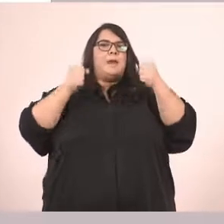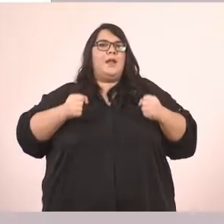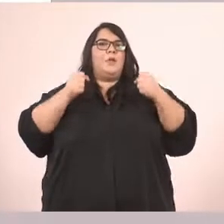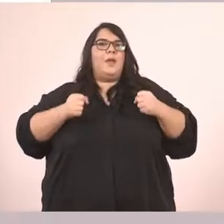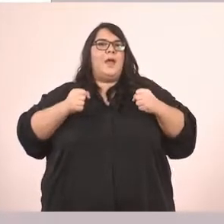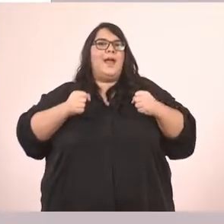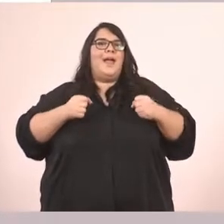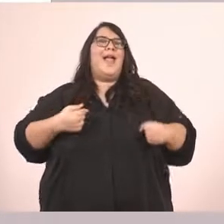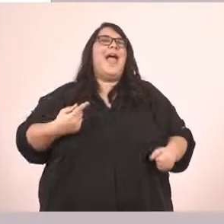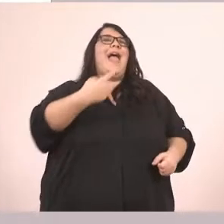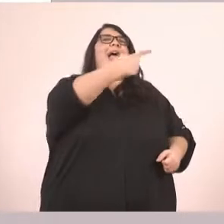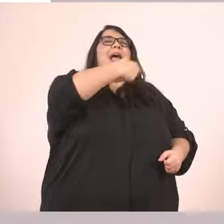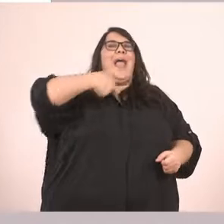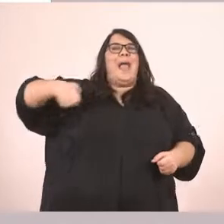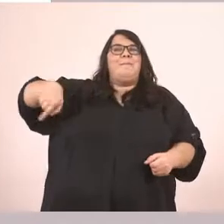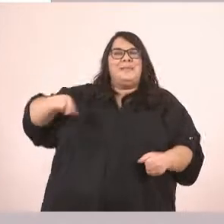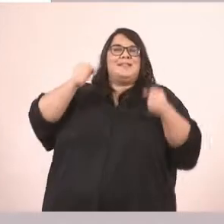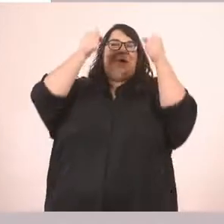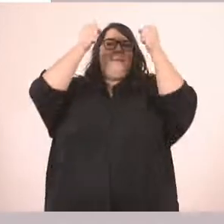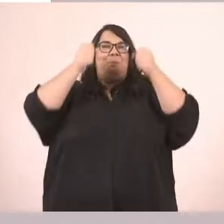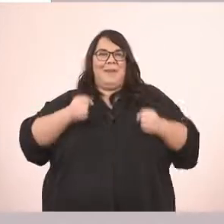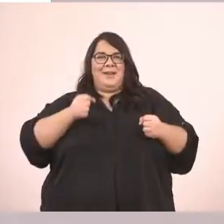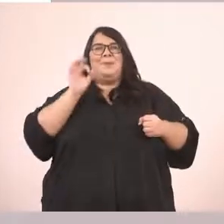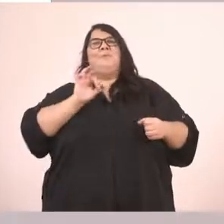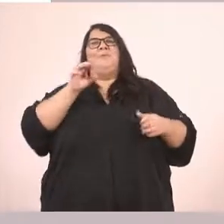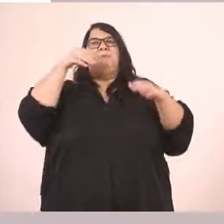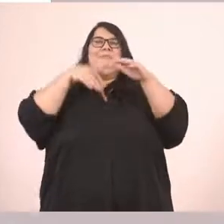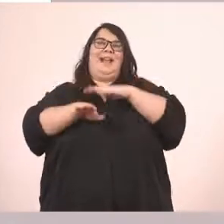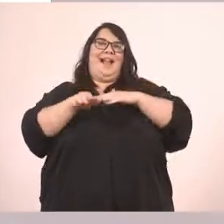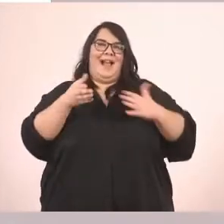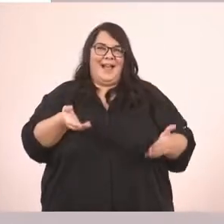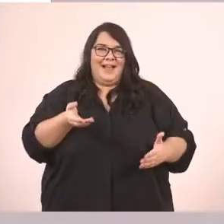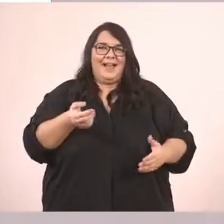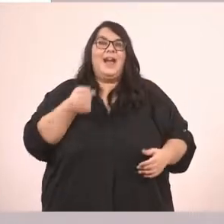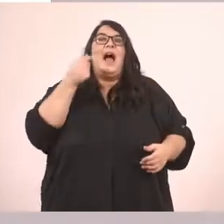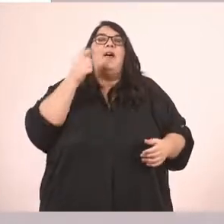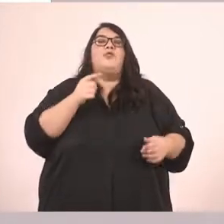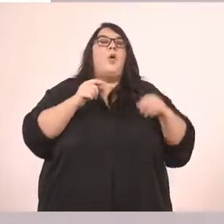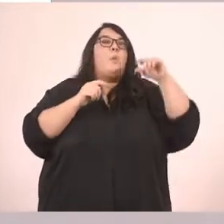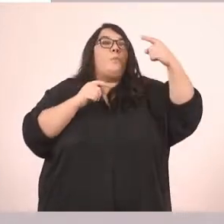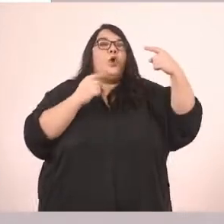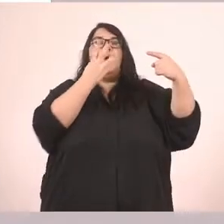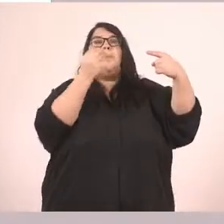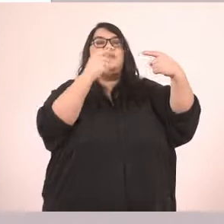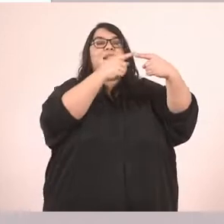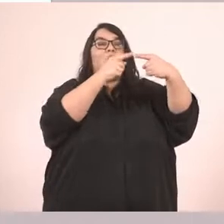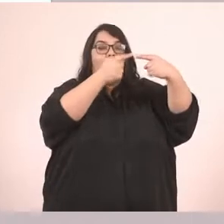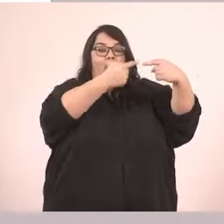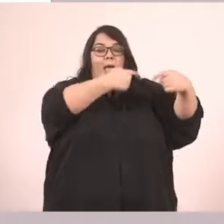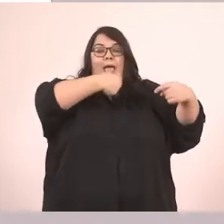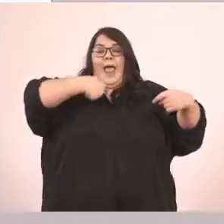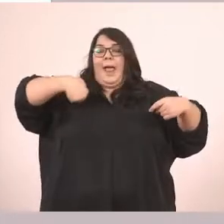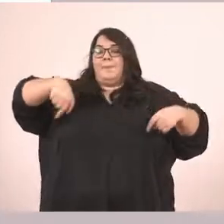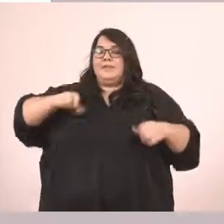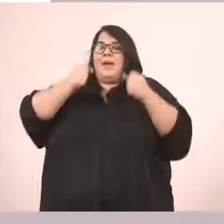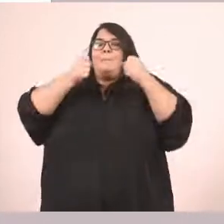Εμείς μένουμε στον Πειραιά. Άρα θα βάλουμε το πρώτο πληθυντικό πρόσωπο. Εμείς μένουμε